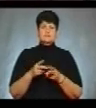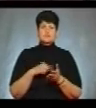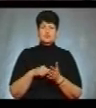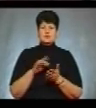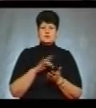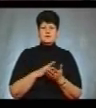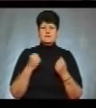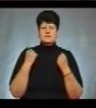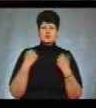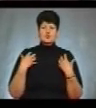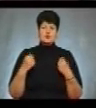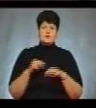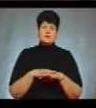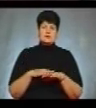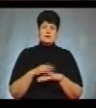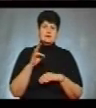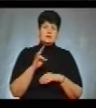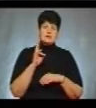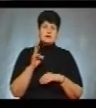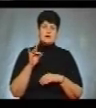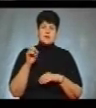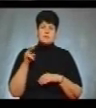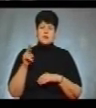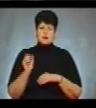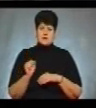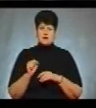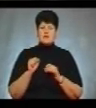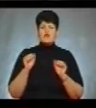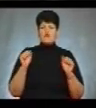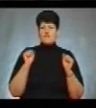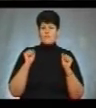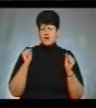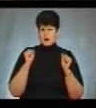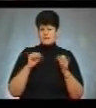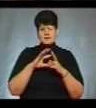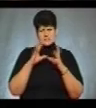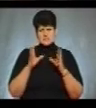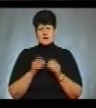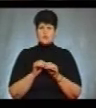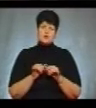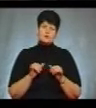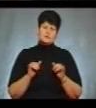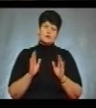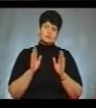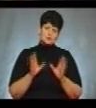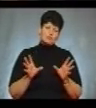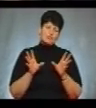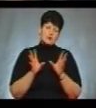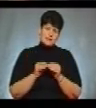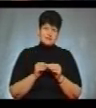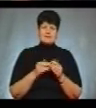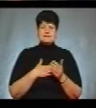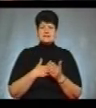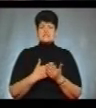центру фізичного здоров'я населення Ніна Крепка. Вправи, в принципі, такі загально розвиваючі, вони будуть поєднуватися із